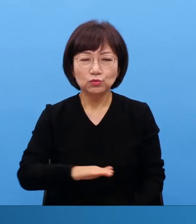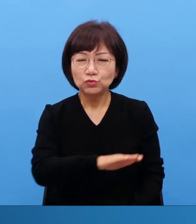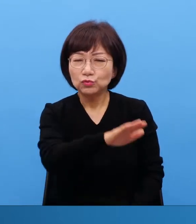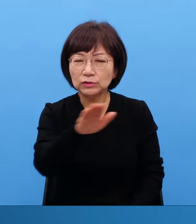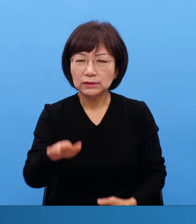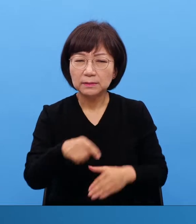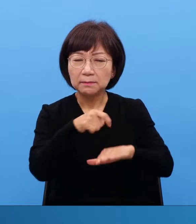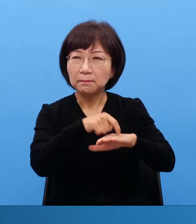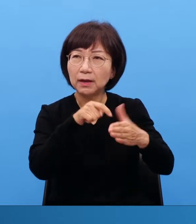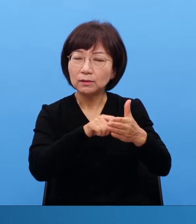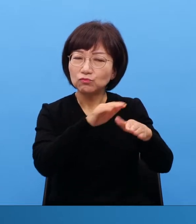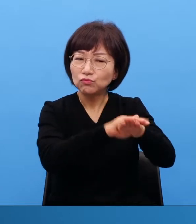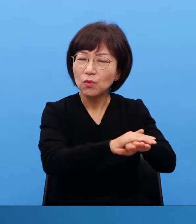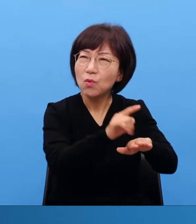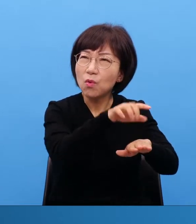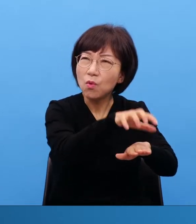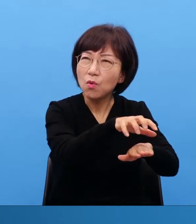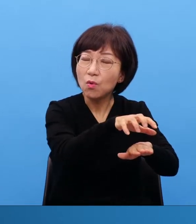막아야 되요